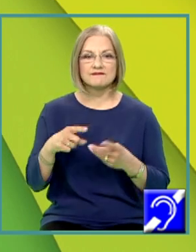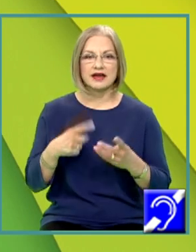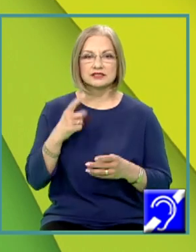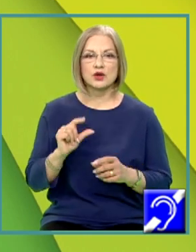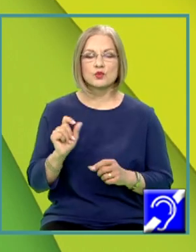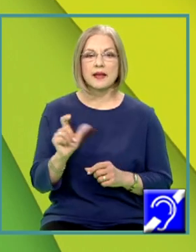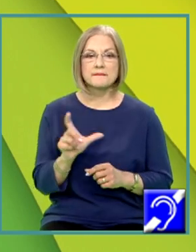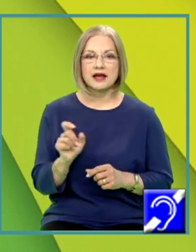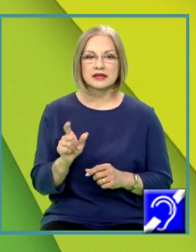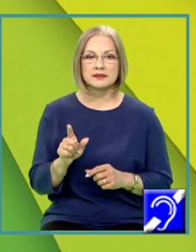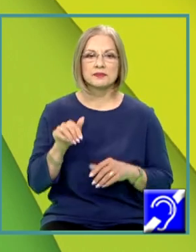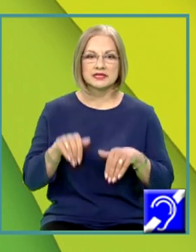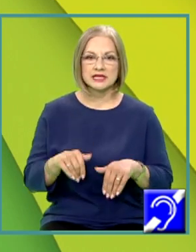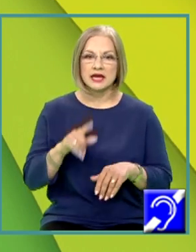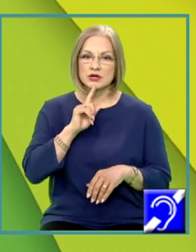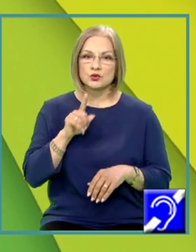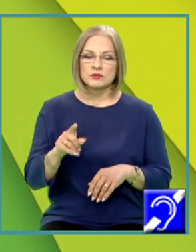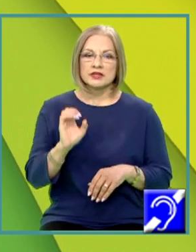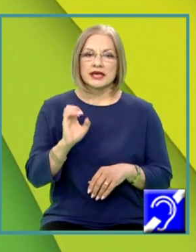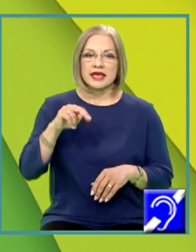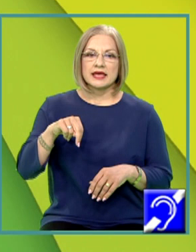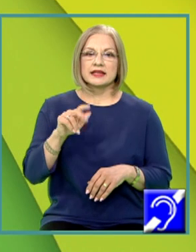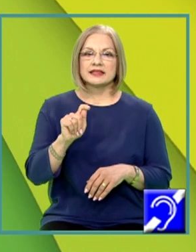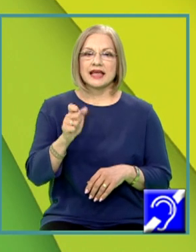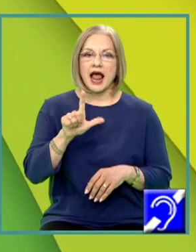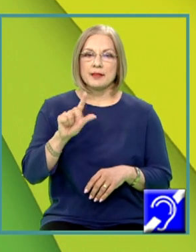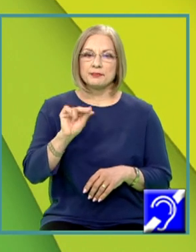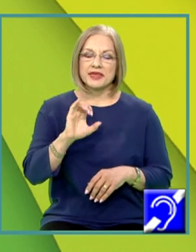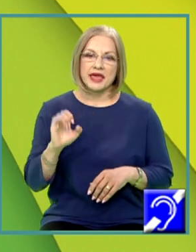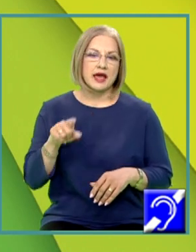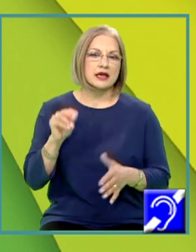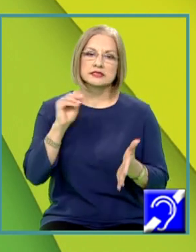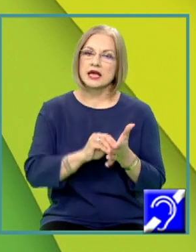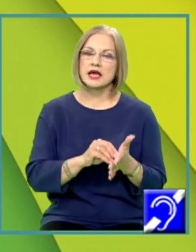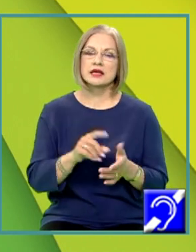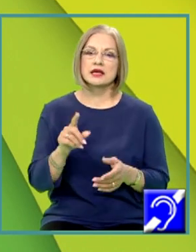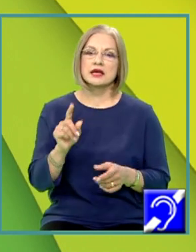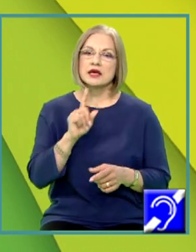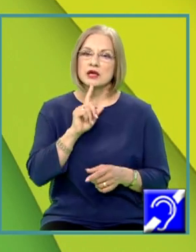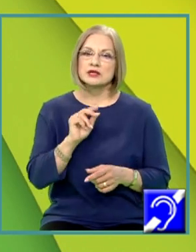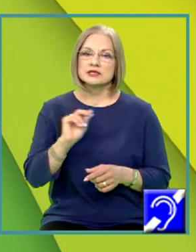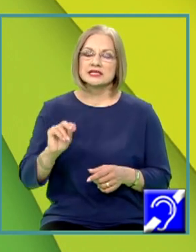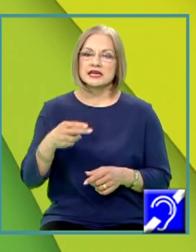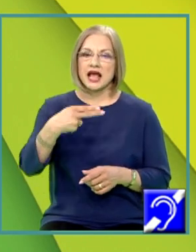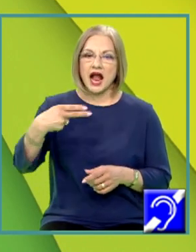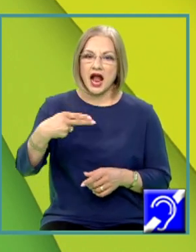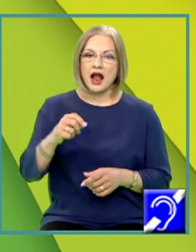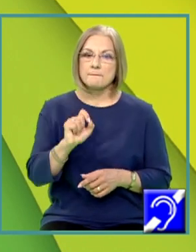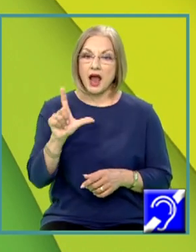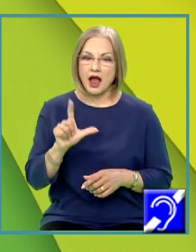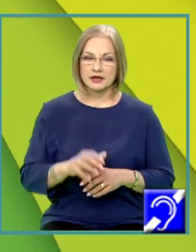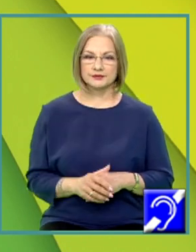unei mărimi de stare numită entalpie. Entalpia o notăm cu litera H mare. Dacă